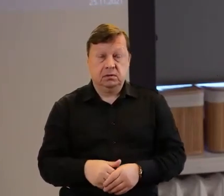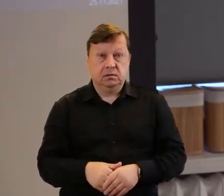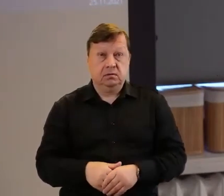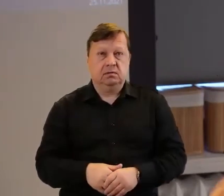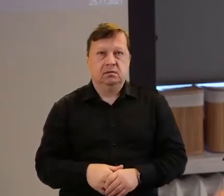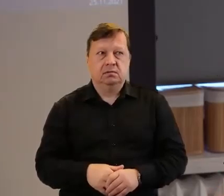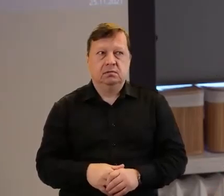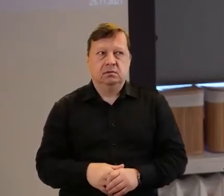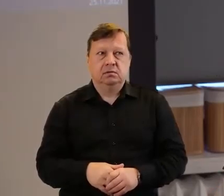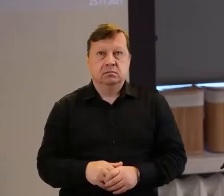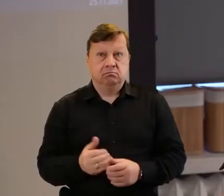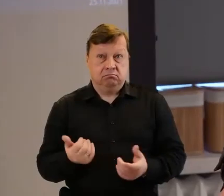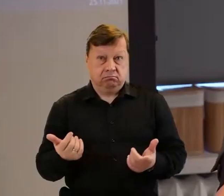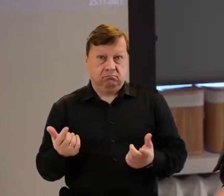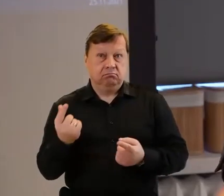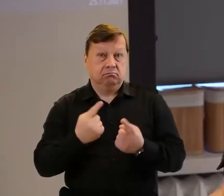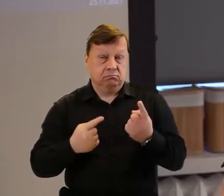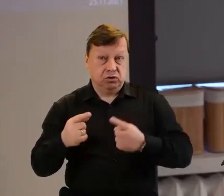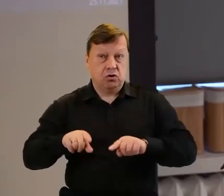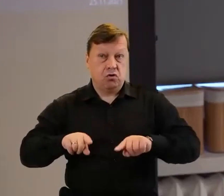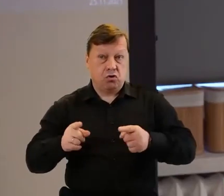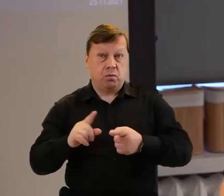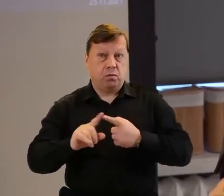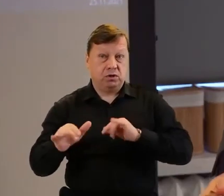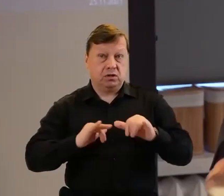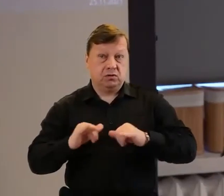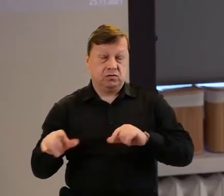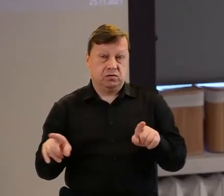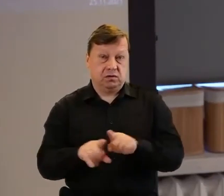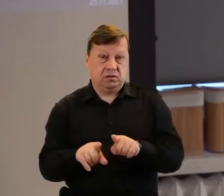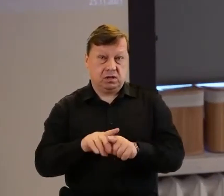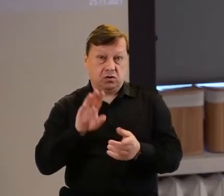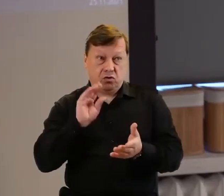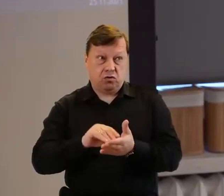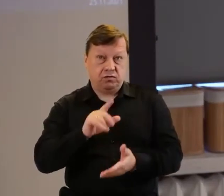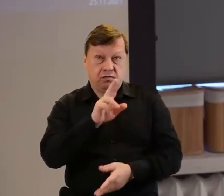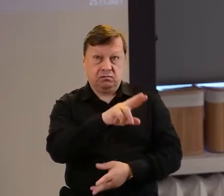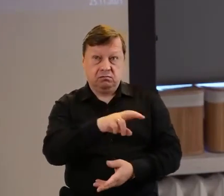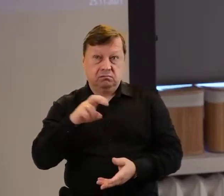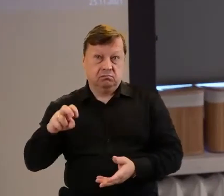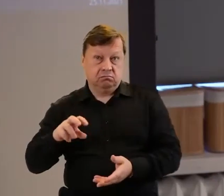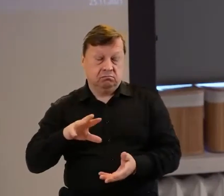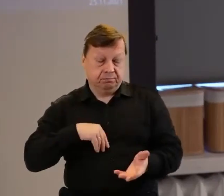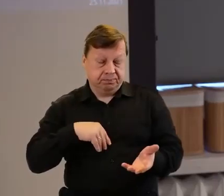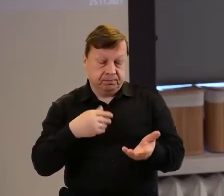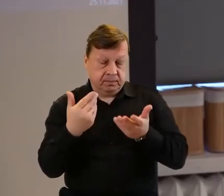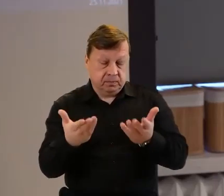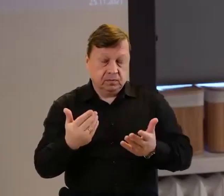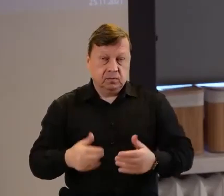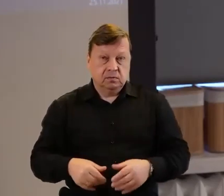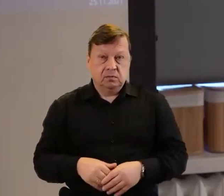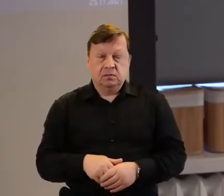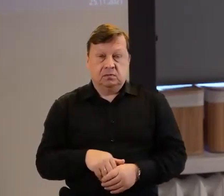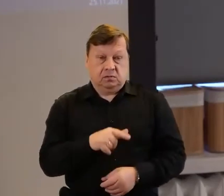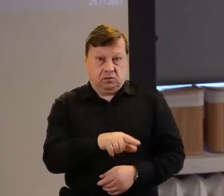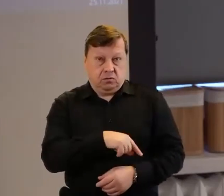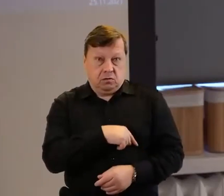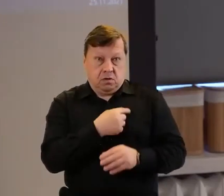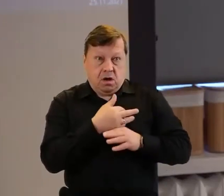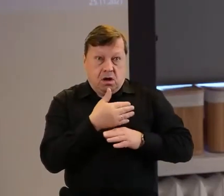szkolenia, to myślę, że i organizacje pozarządowe mogłyby z tych doświadczeń korzystać, bo na pewno jezuitom i